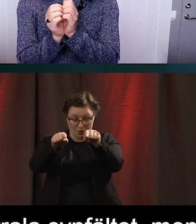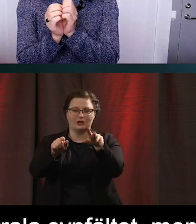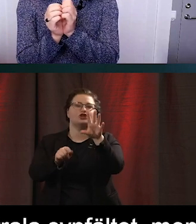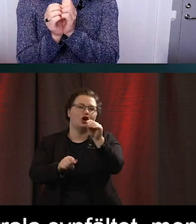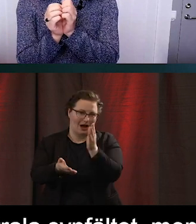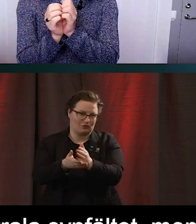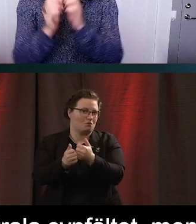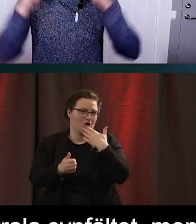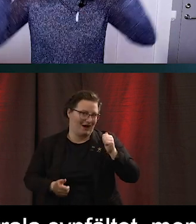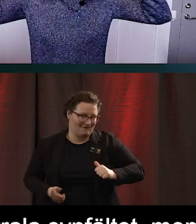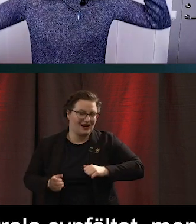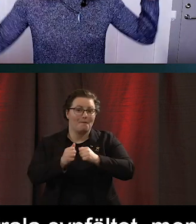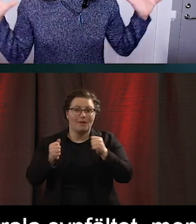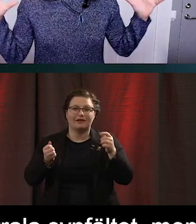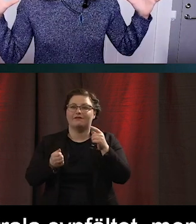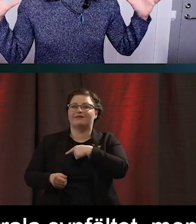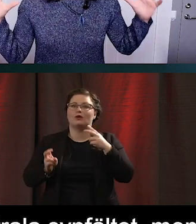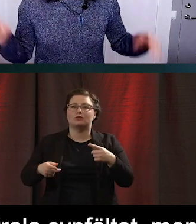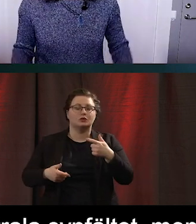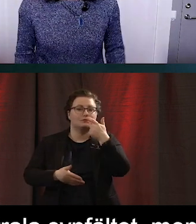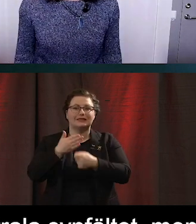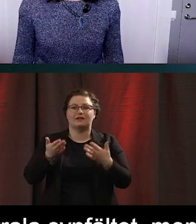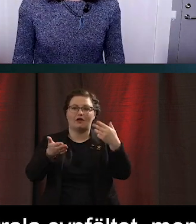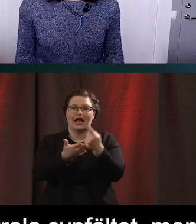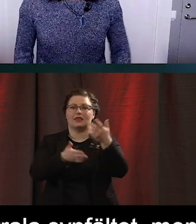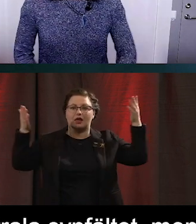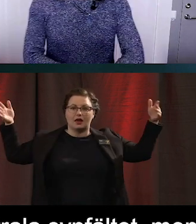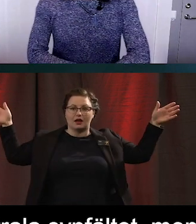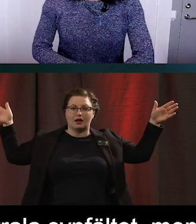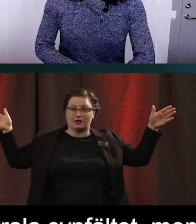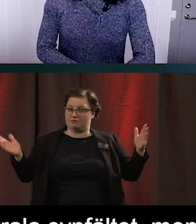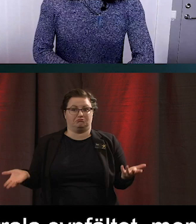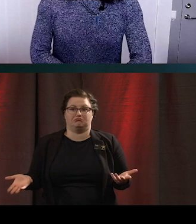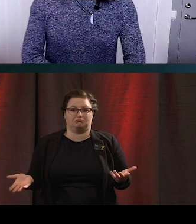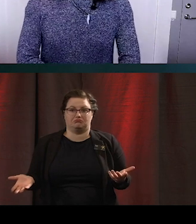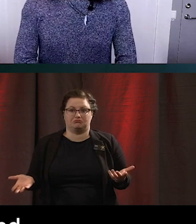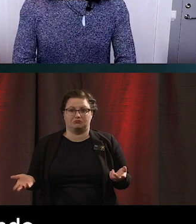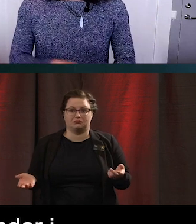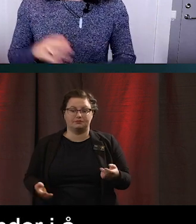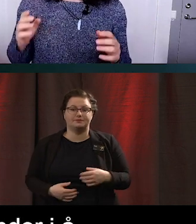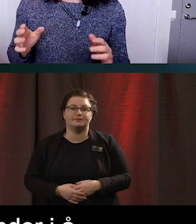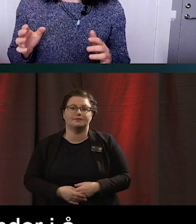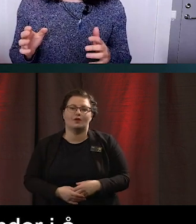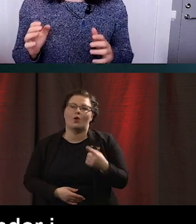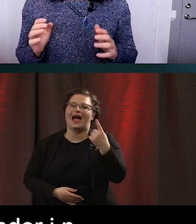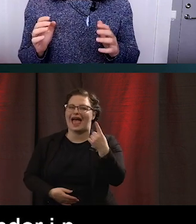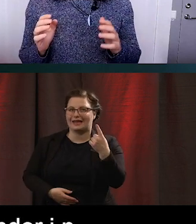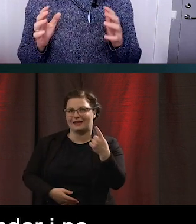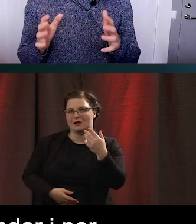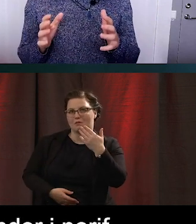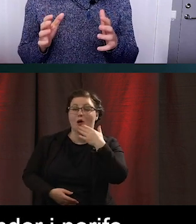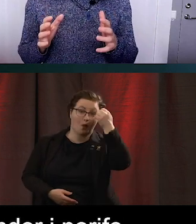helt går miste om nästan vad som händer i vår periferi. Och något som är bra att veta